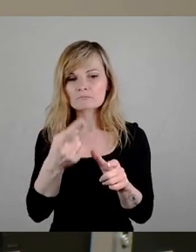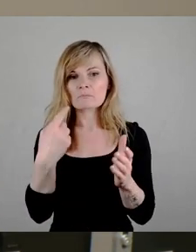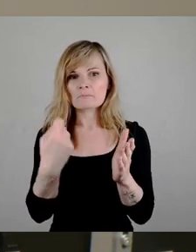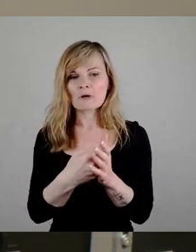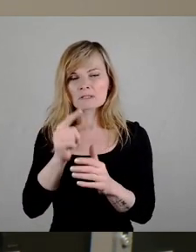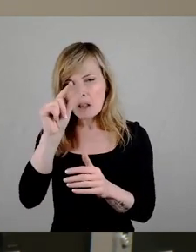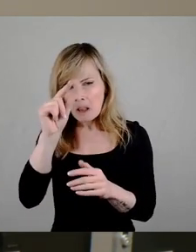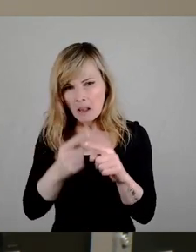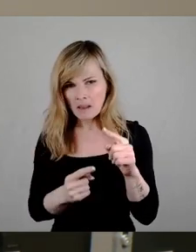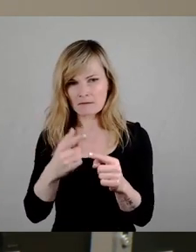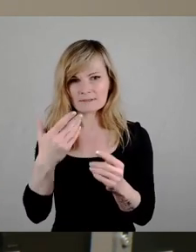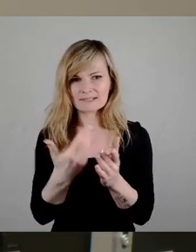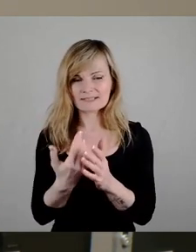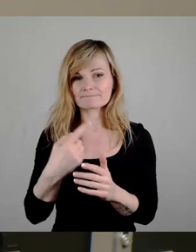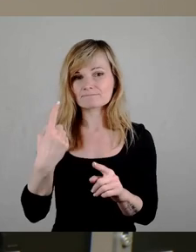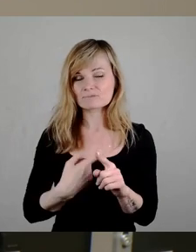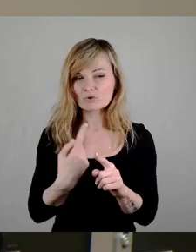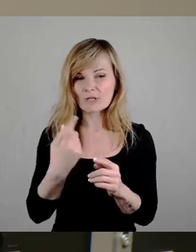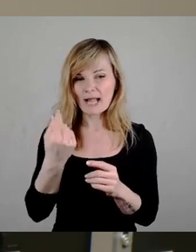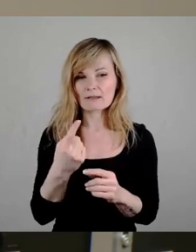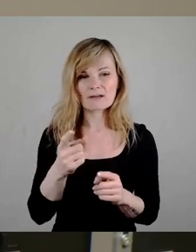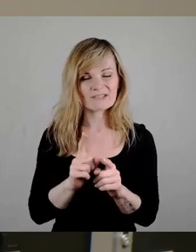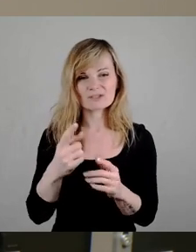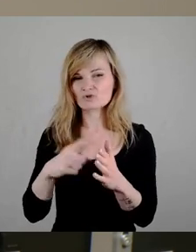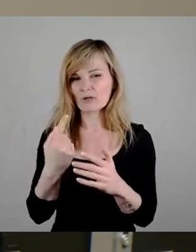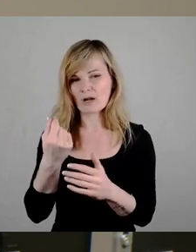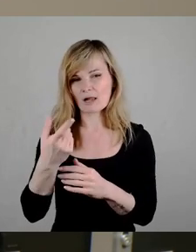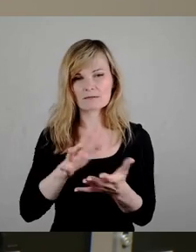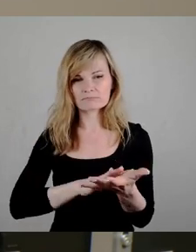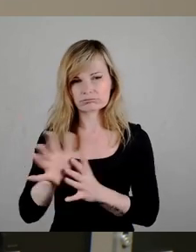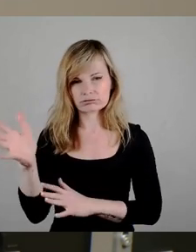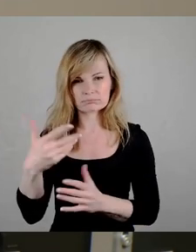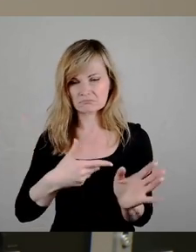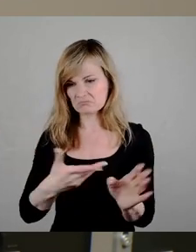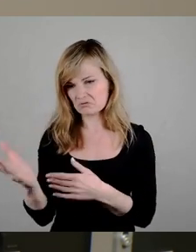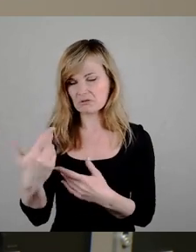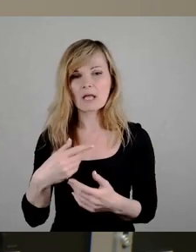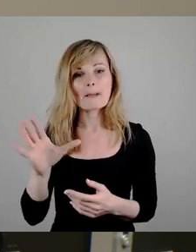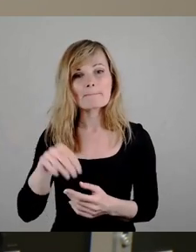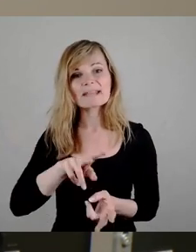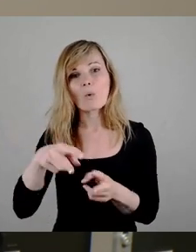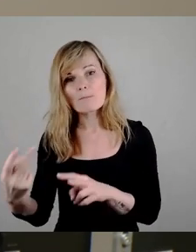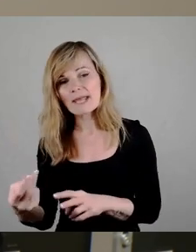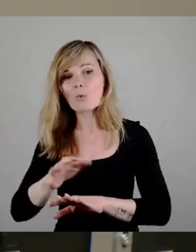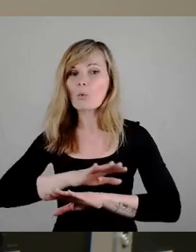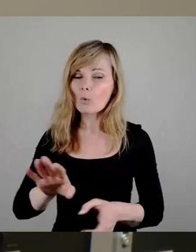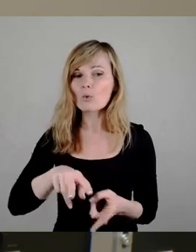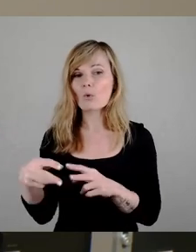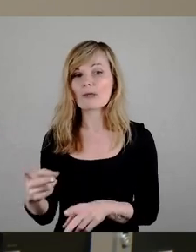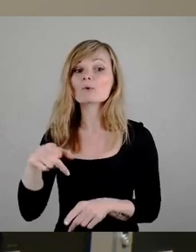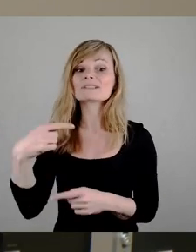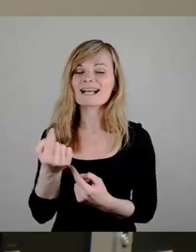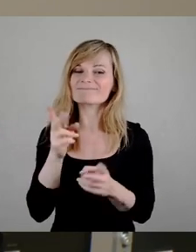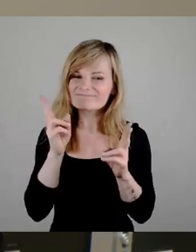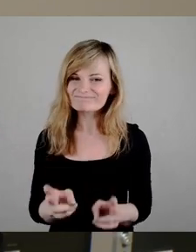weiteres Mal Steuergelder in Größenordnungen verbrennen. Egal ob mit oder ohne Umlegung. Wie sich dann die Werte der Grundstücke darstellen, wenn es